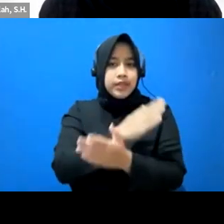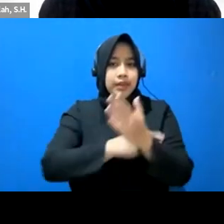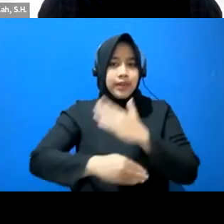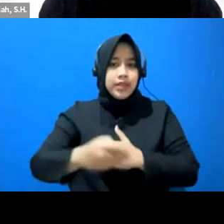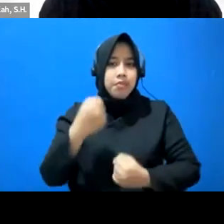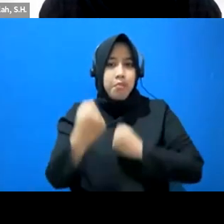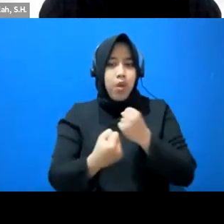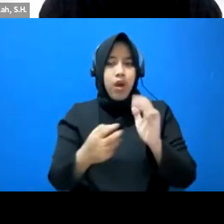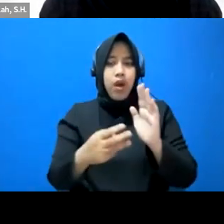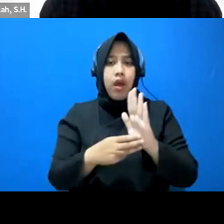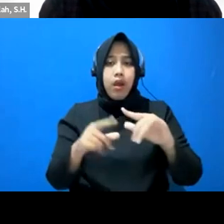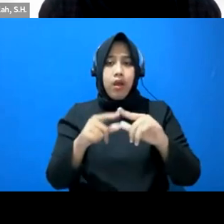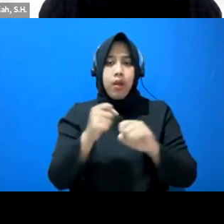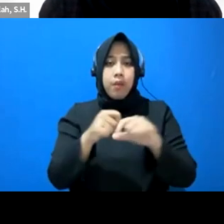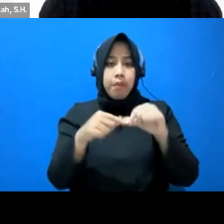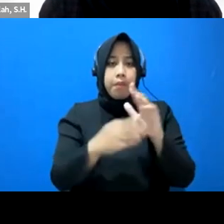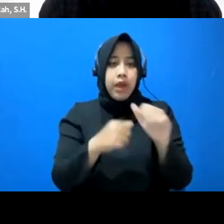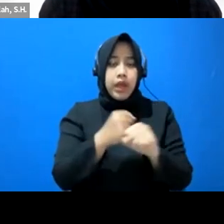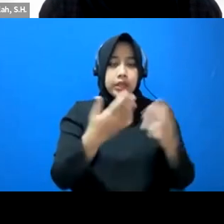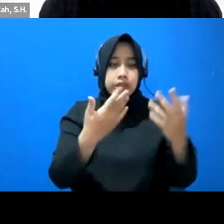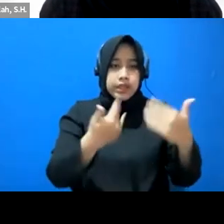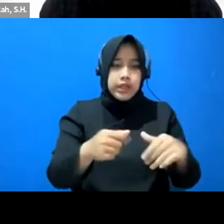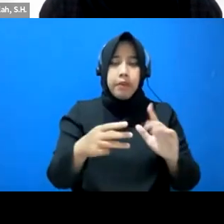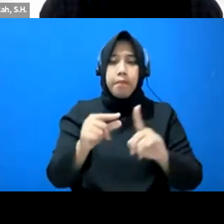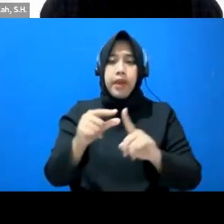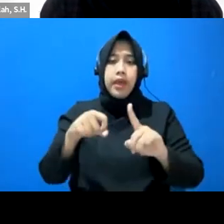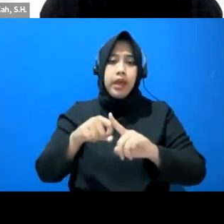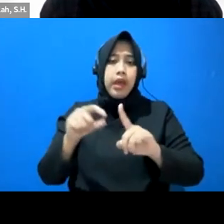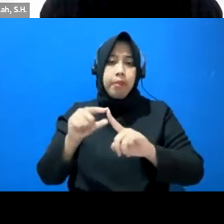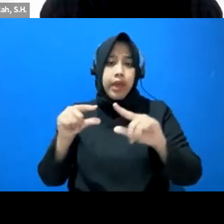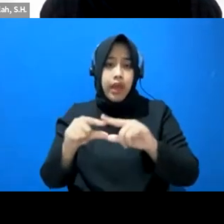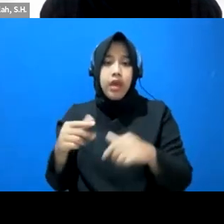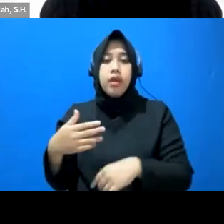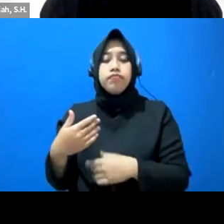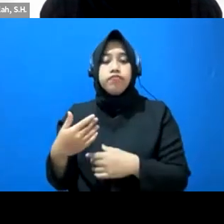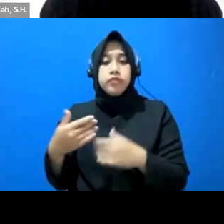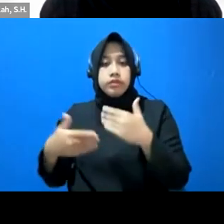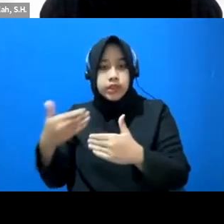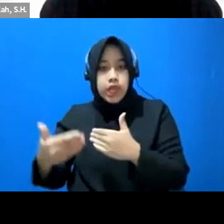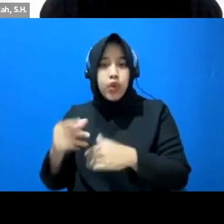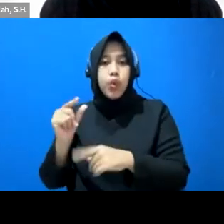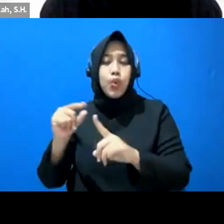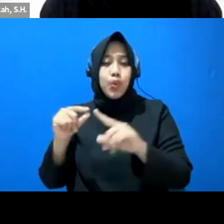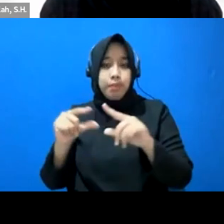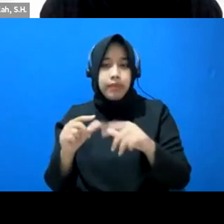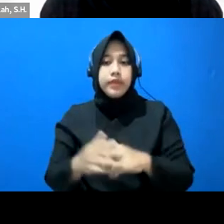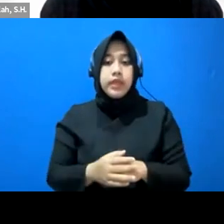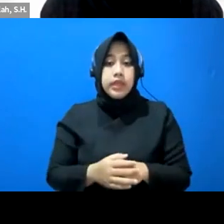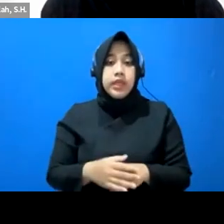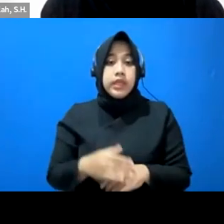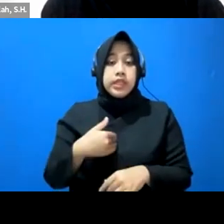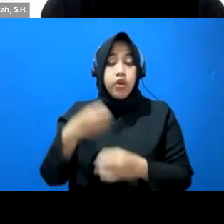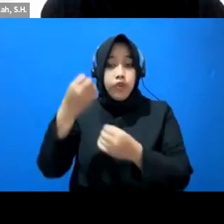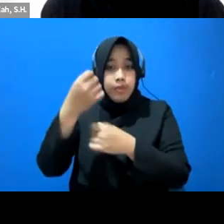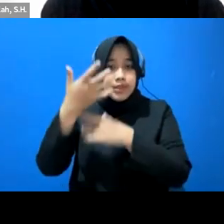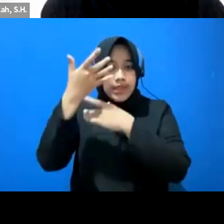magang setelah PKPA dan juga Pak silakan baik yang seperti yang saya katakan dari awal